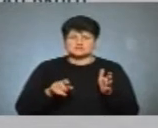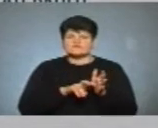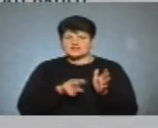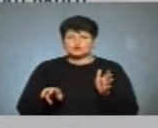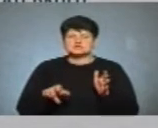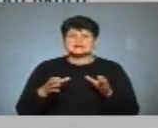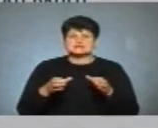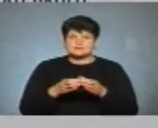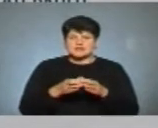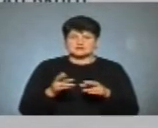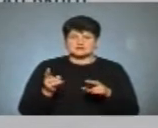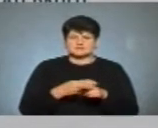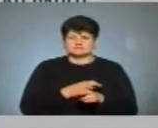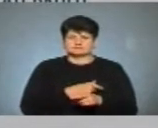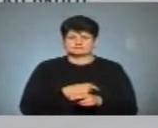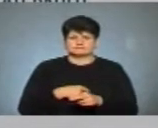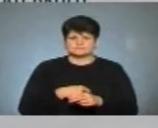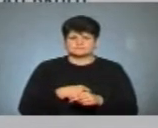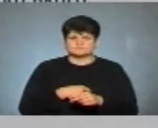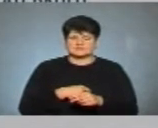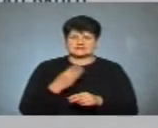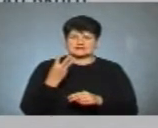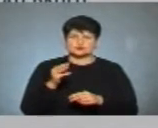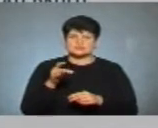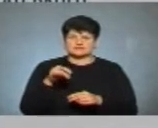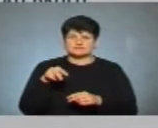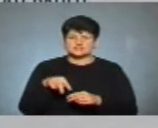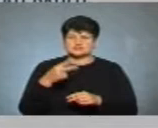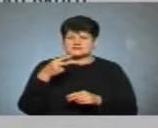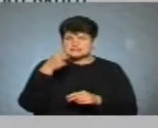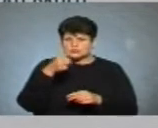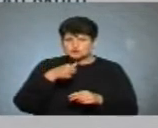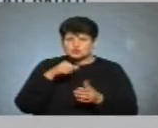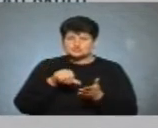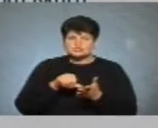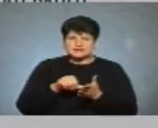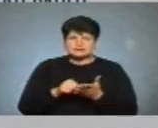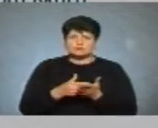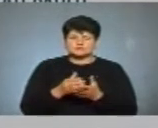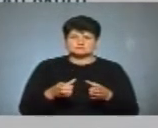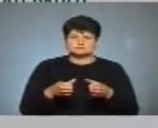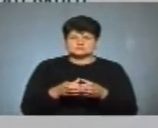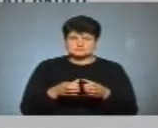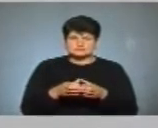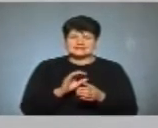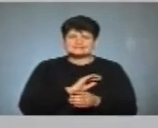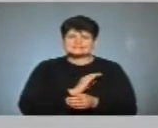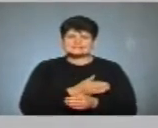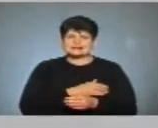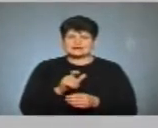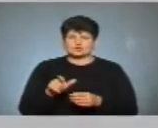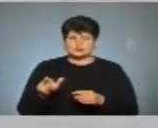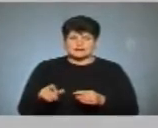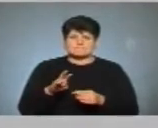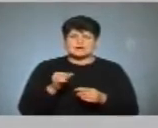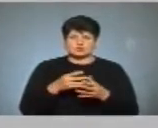позбавлений депутатського мандата. 3 травня 2020-го року член політради партії «Сила людей». Мейно